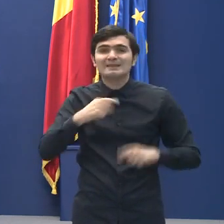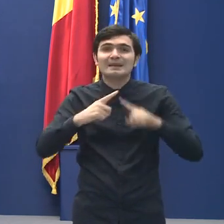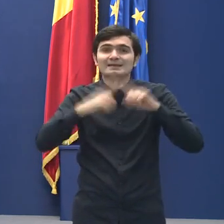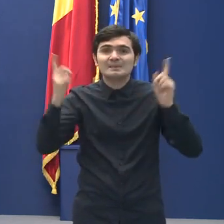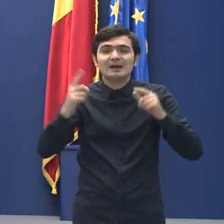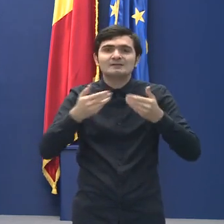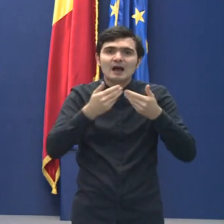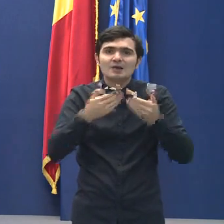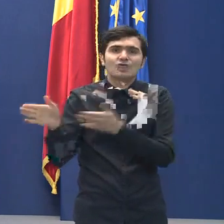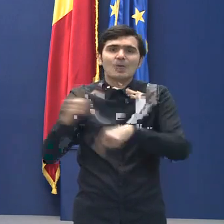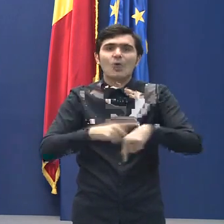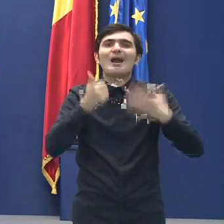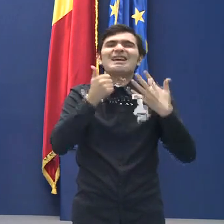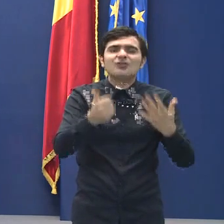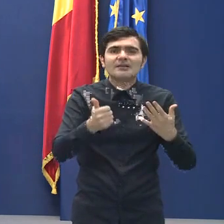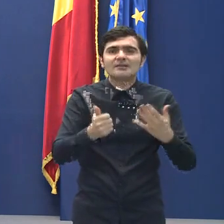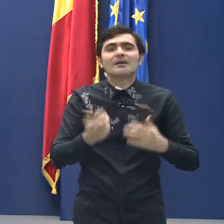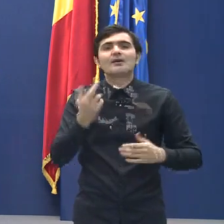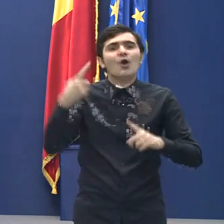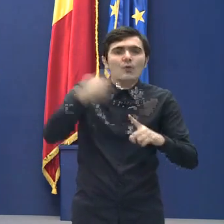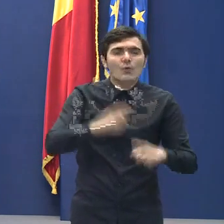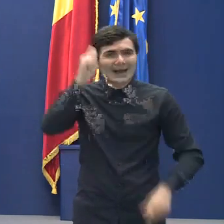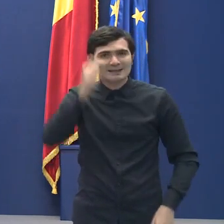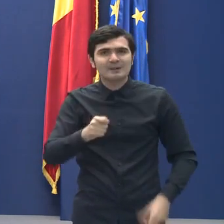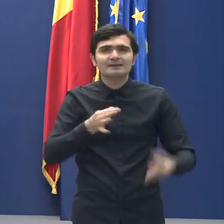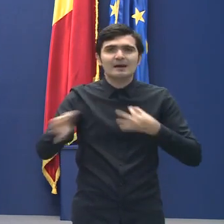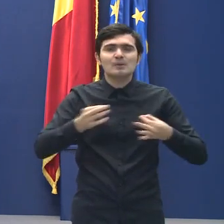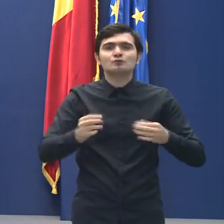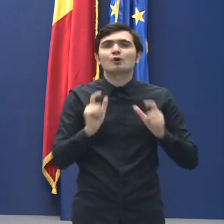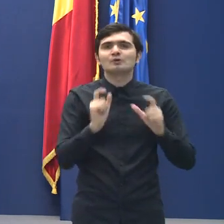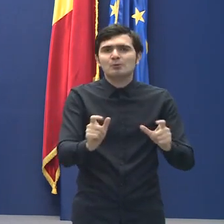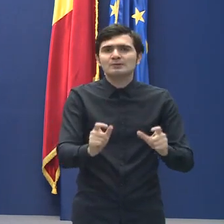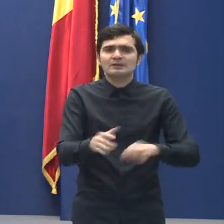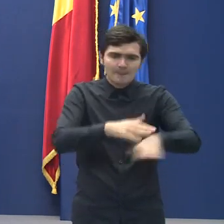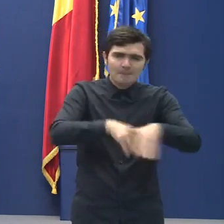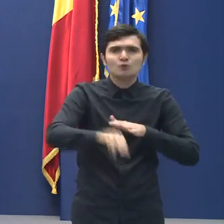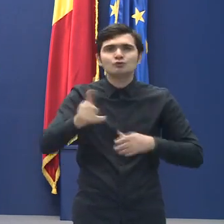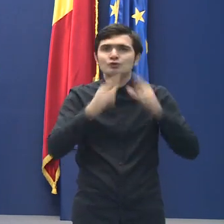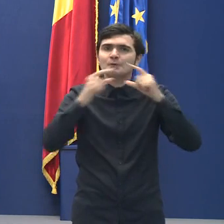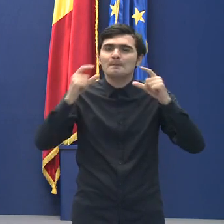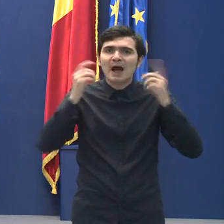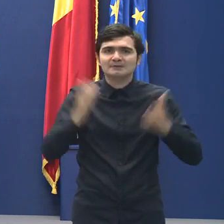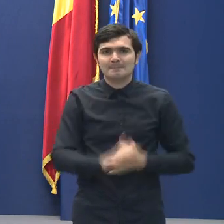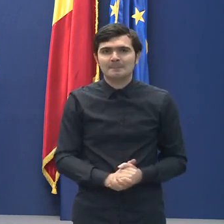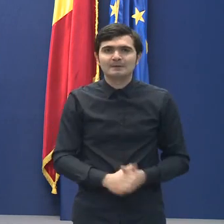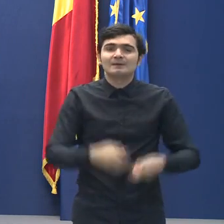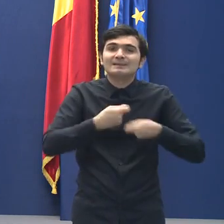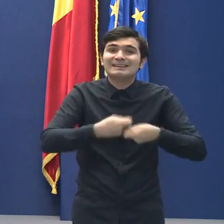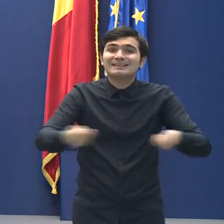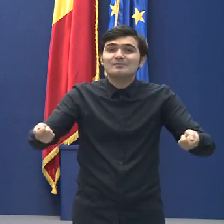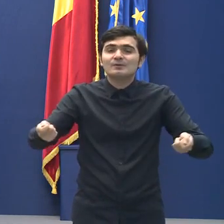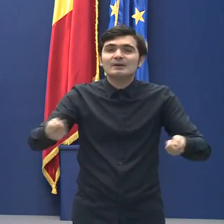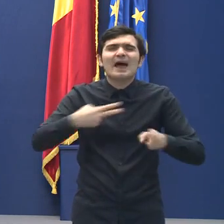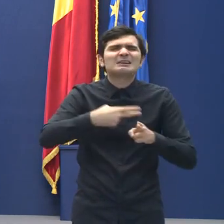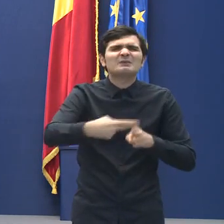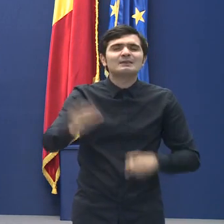respectarea măsurilor de protecție, mască sanitară și mănuși. Distribuirea Sfintei Lumini,